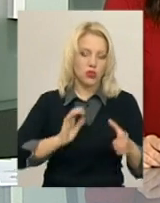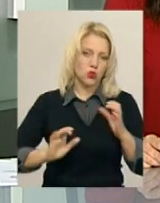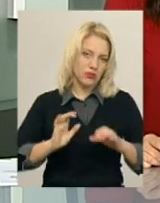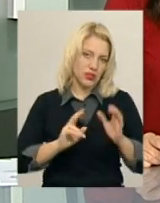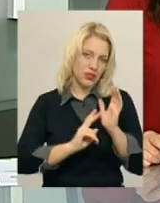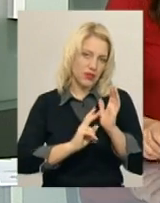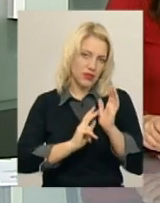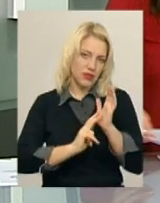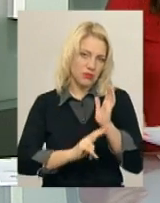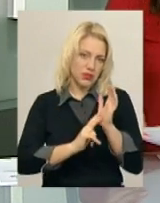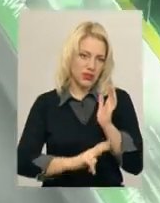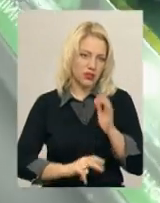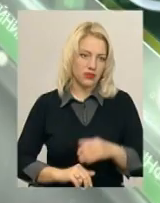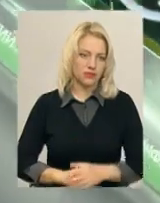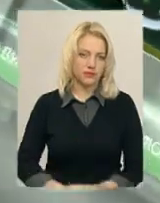Віктор Паламарчук.